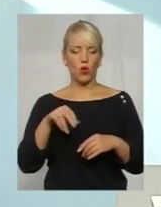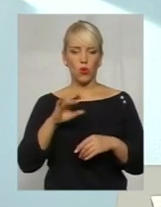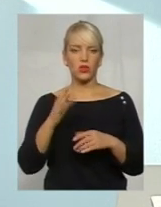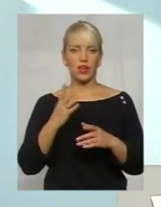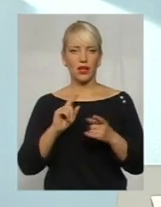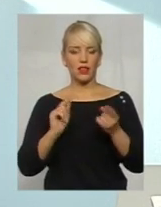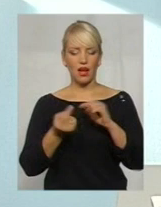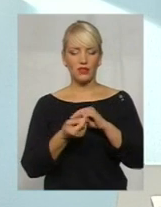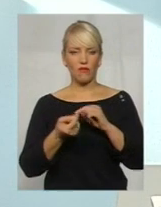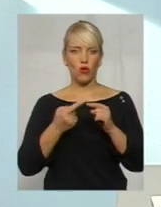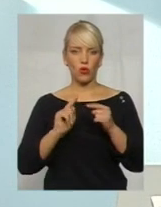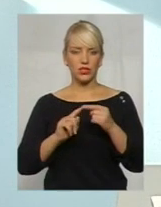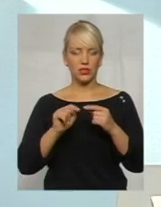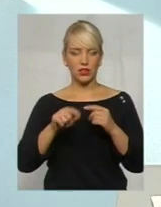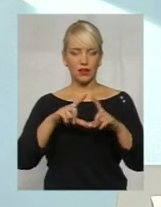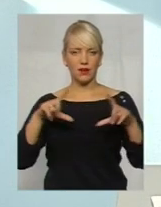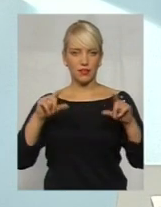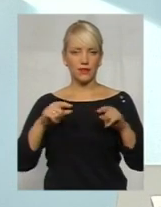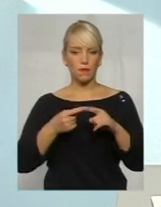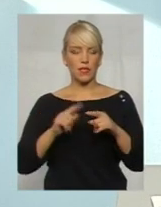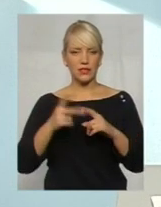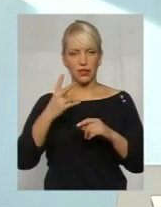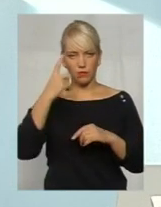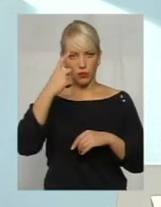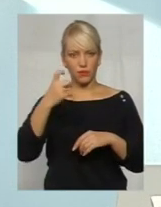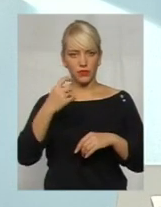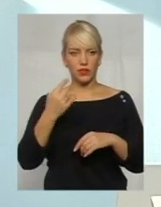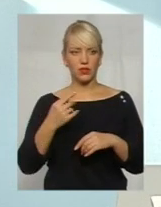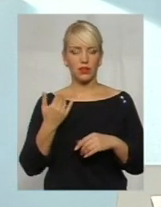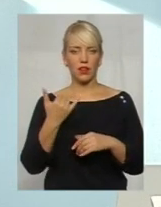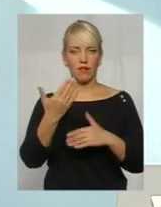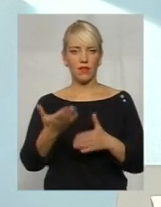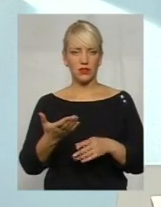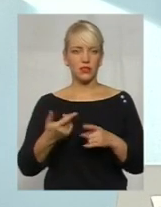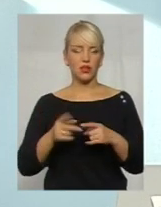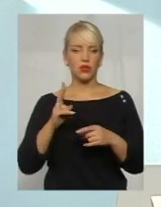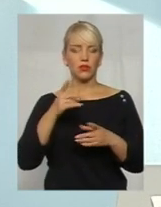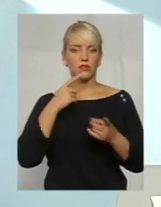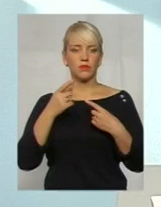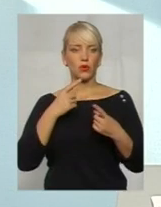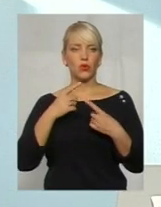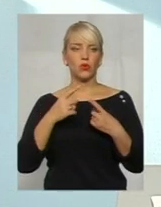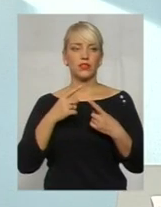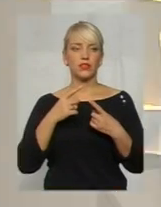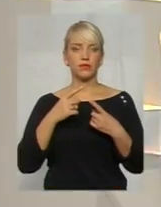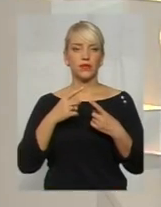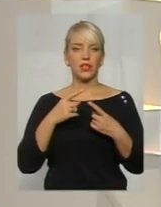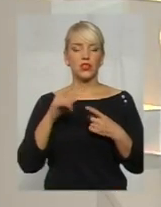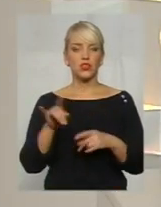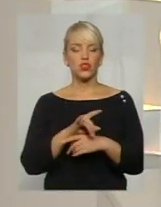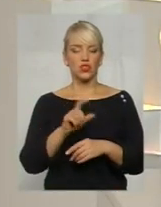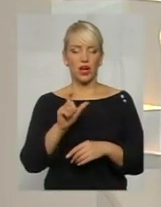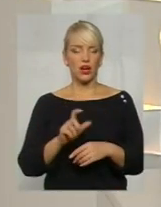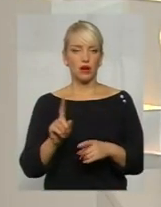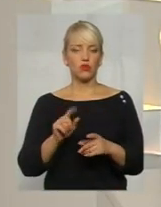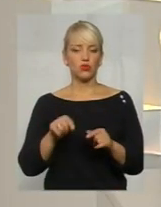має стати зразу таким дзвіночком для людини, яка спілкується з шахраєм, що